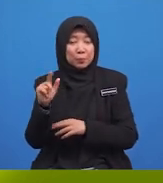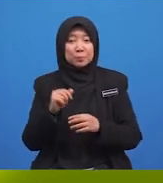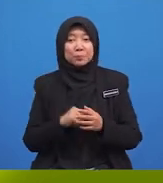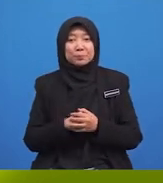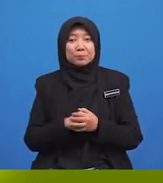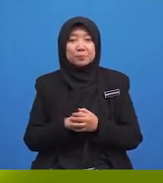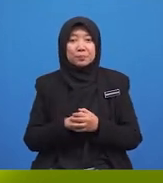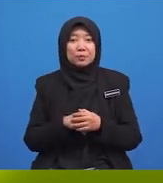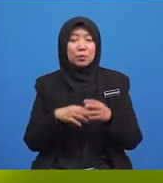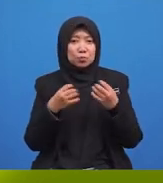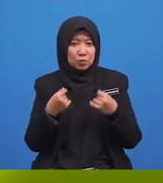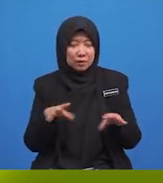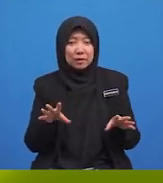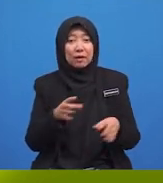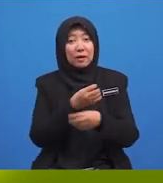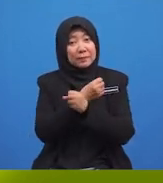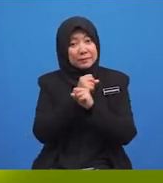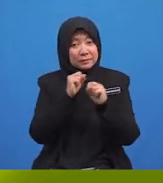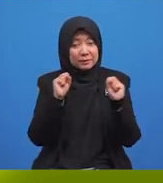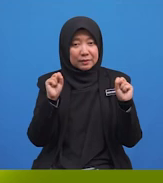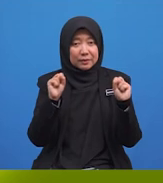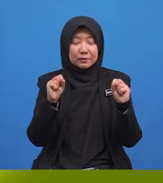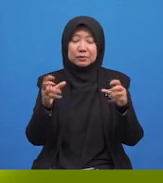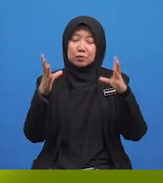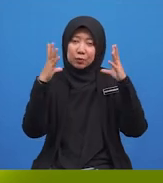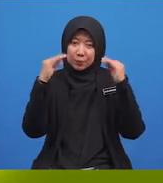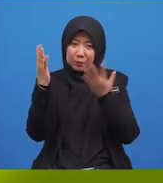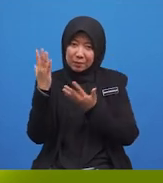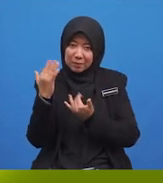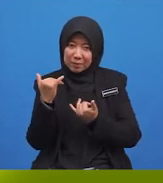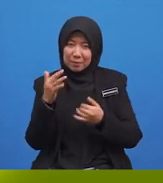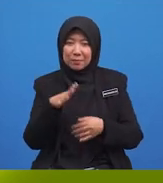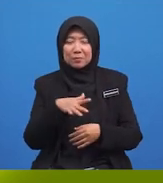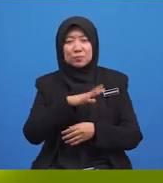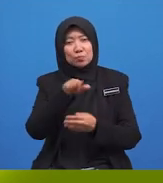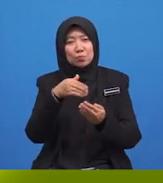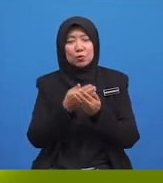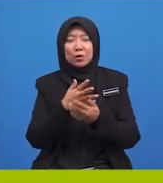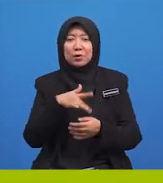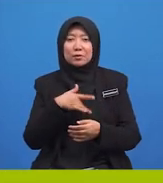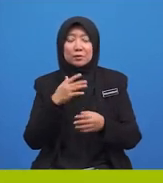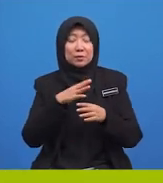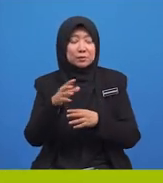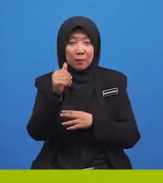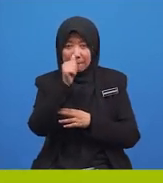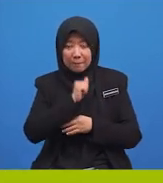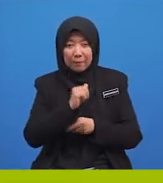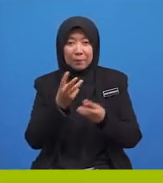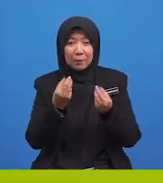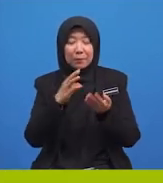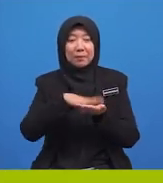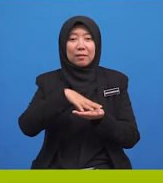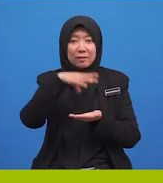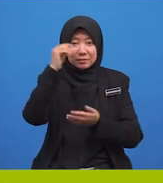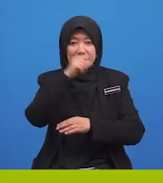Sudahkah kamu bersedia? Cikgu harap kamu teruja untuk belajar pada hari ini. Jom belajar